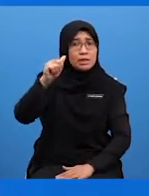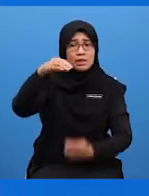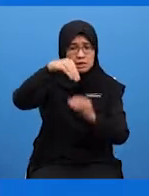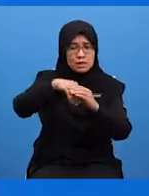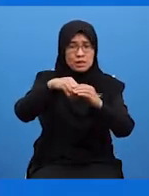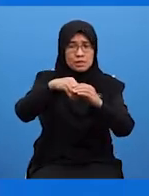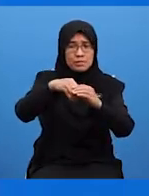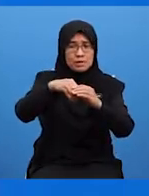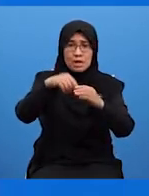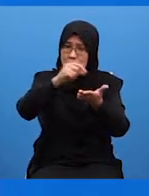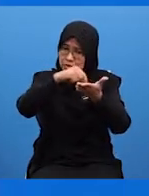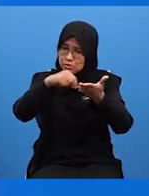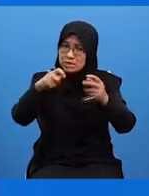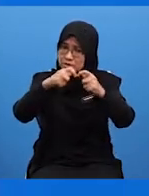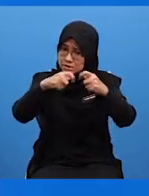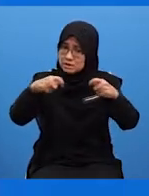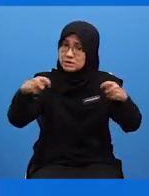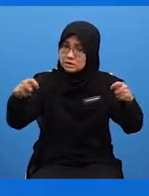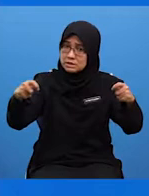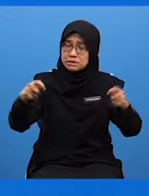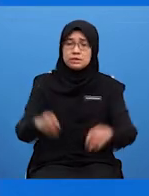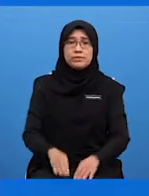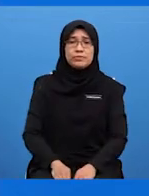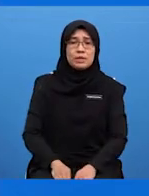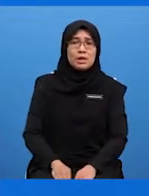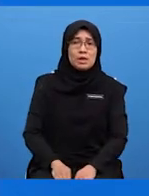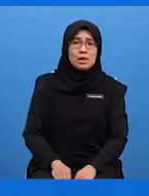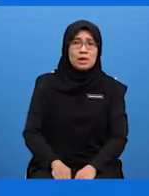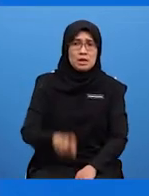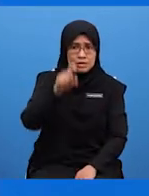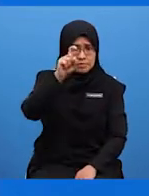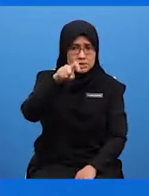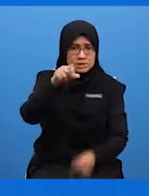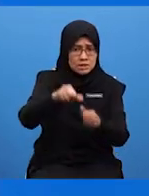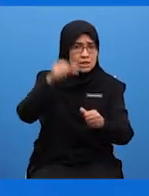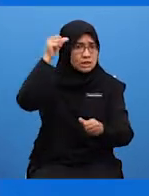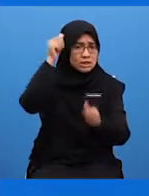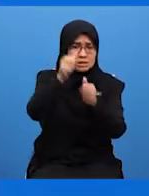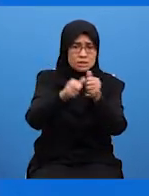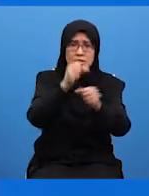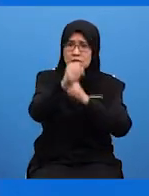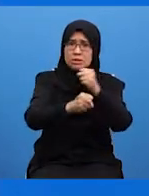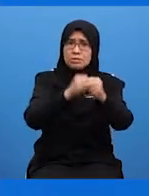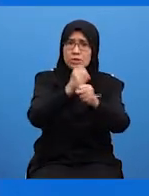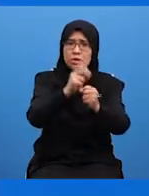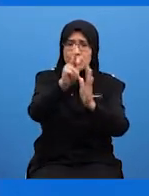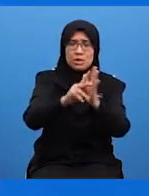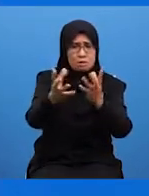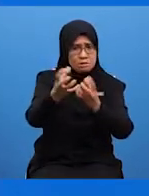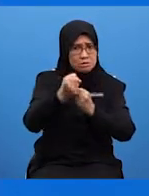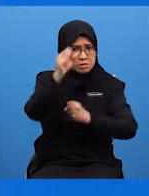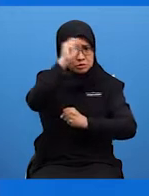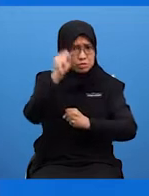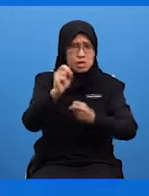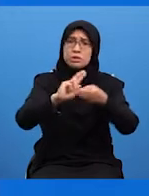tesis mereka Betul Jadi, pelajar juga diingatkan Setiap tahun Kehendak soalan berubah-ubah Ya, berubah-ubah Dan